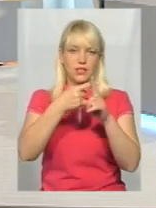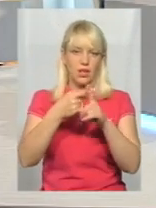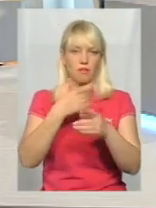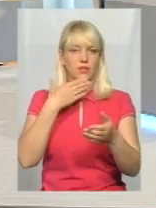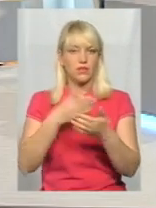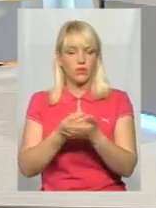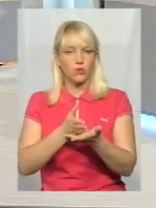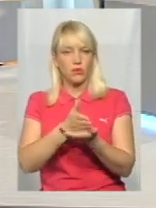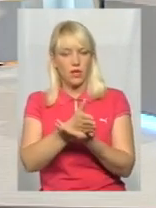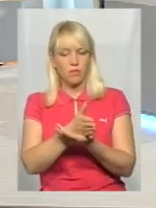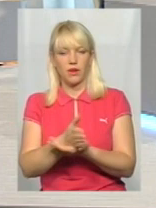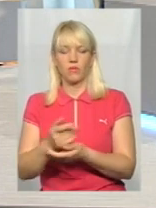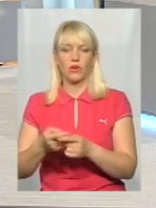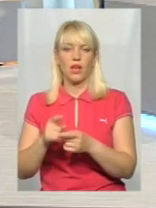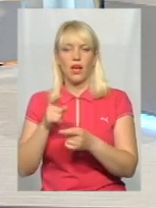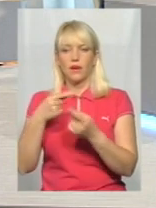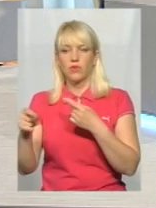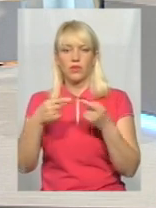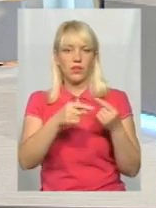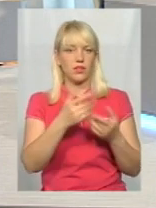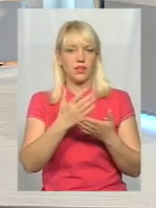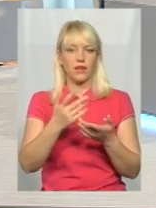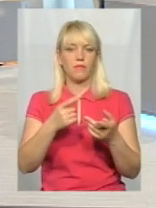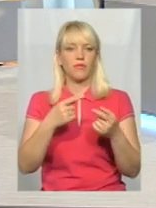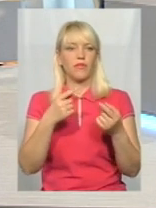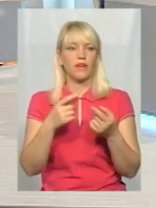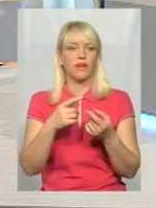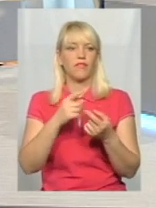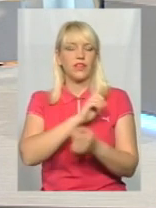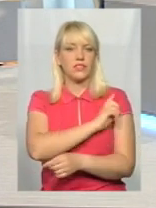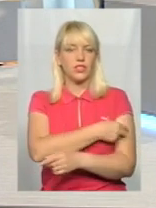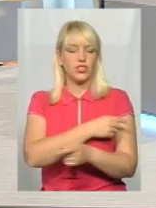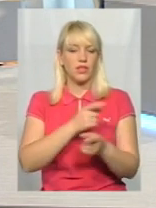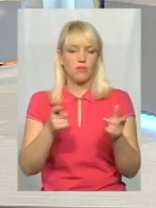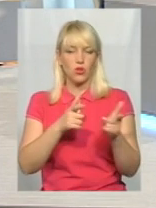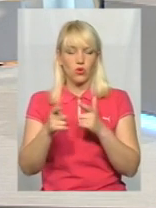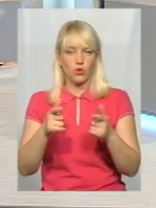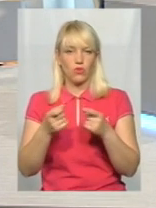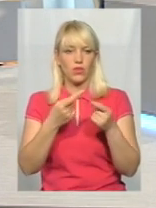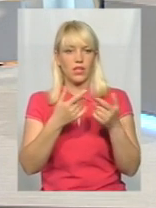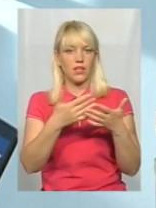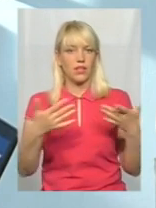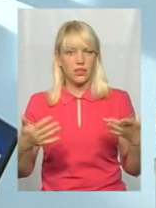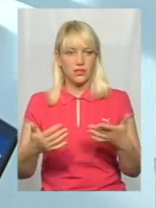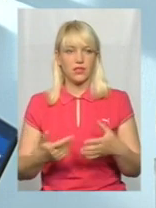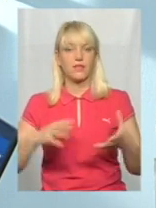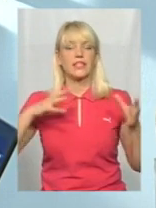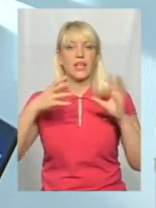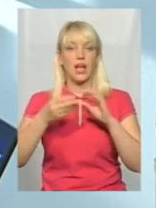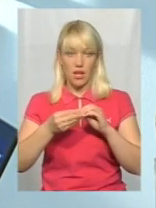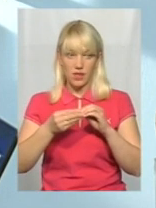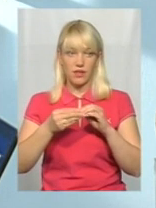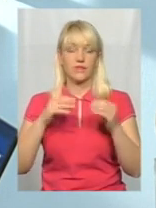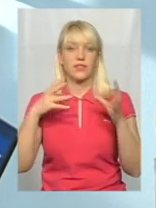напрямку. Тому і певно відрізняється фізична підготовка цього особового складу. Взагалі,